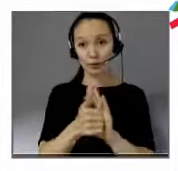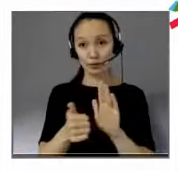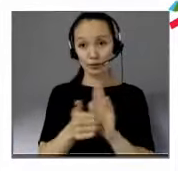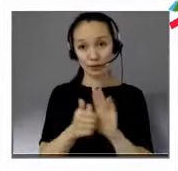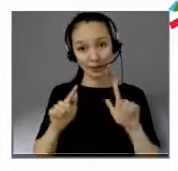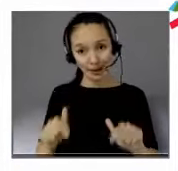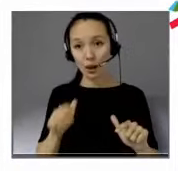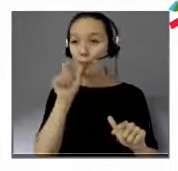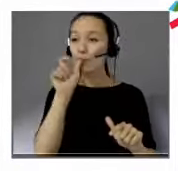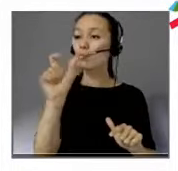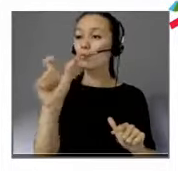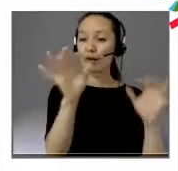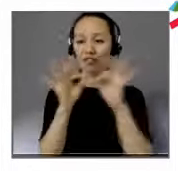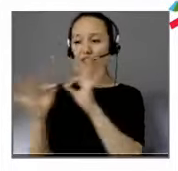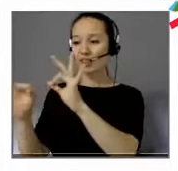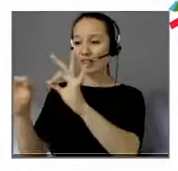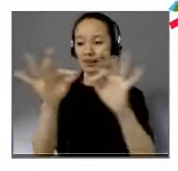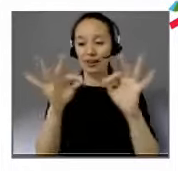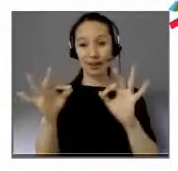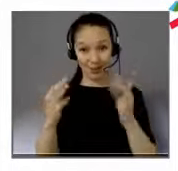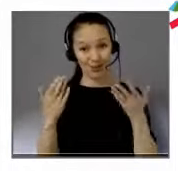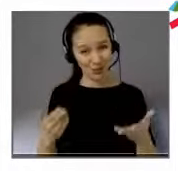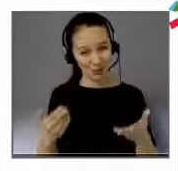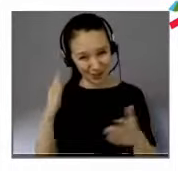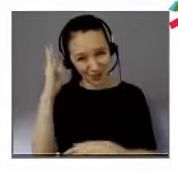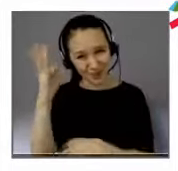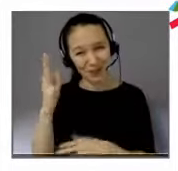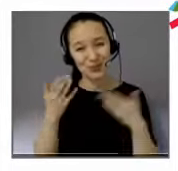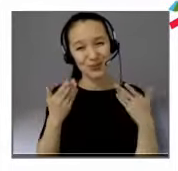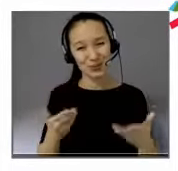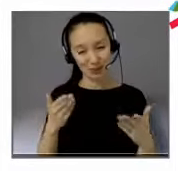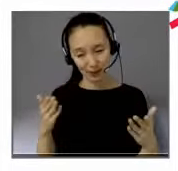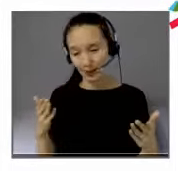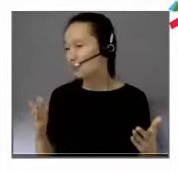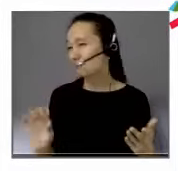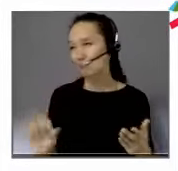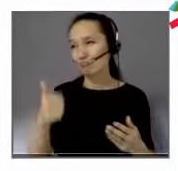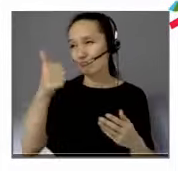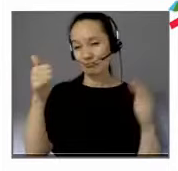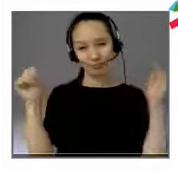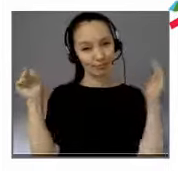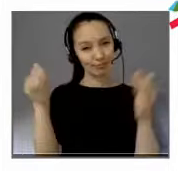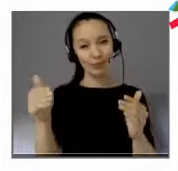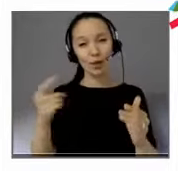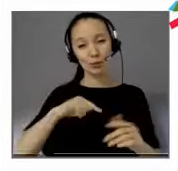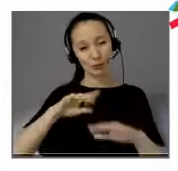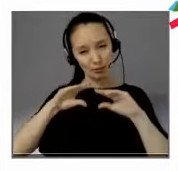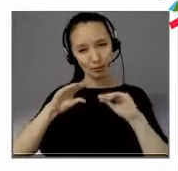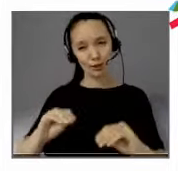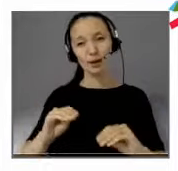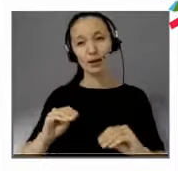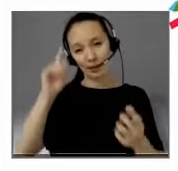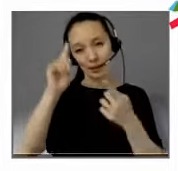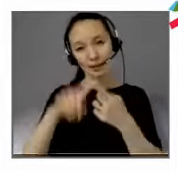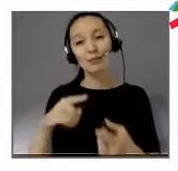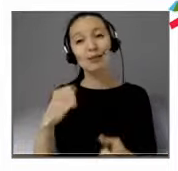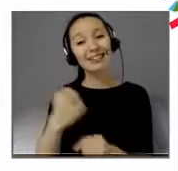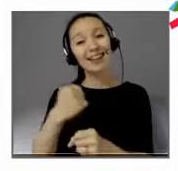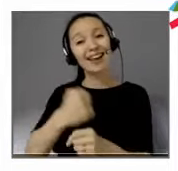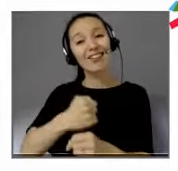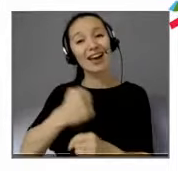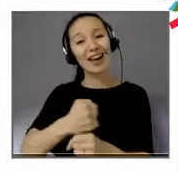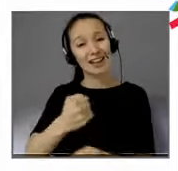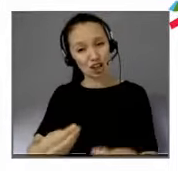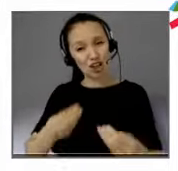dominé la conférence de ce jour, soit vraiment dans l'application, donc la richesse,'est le travail. Certes, c l'entreprise qui coordonne